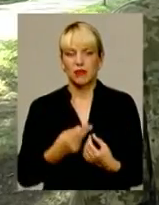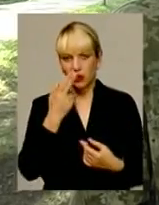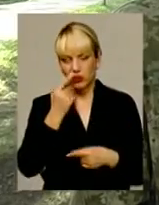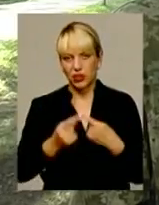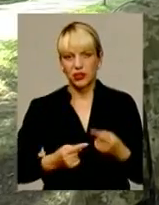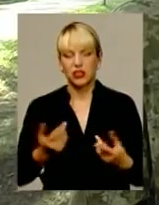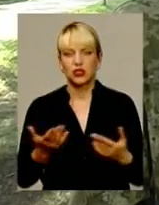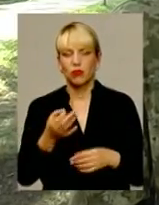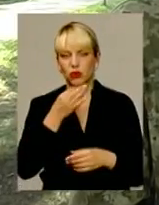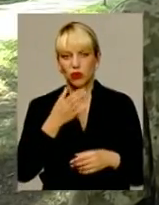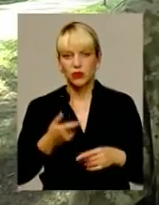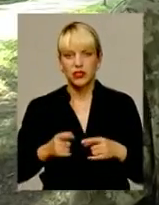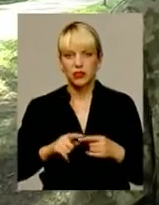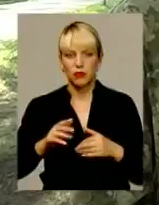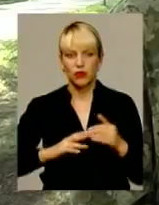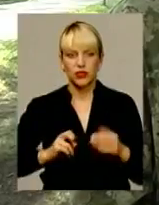чим подобається професія військового?